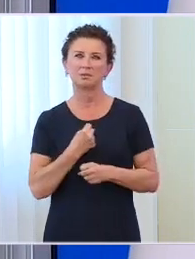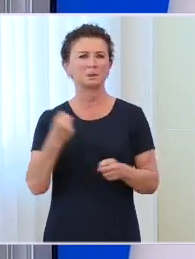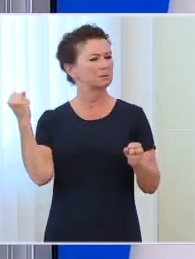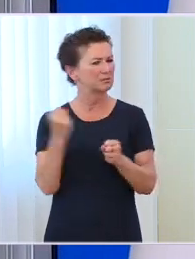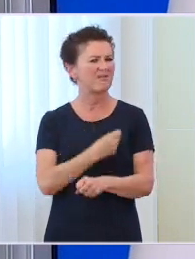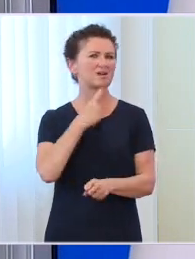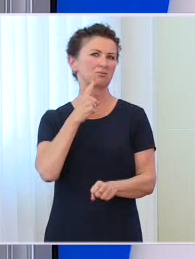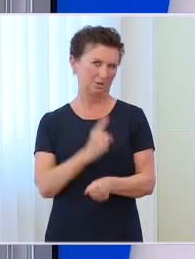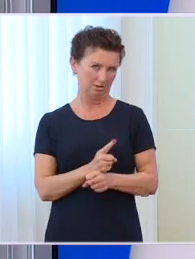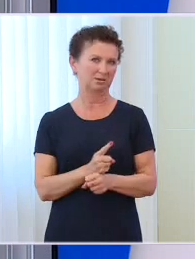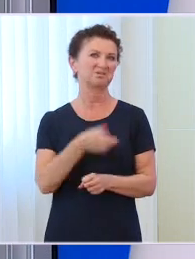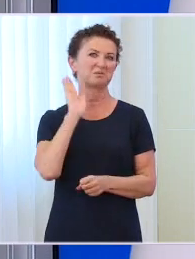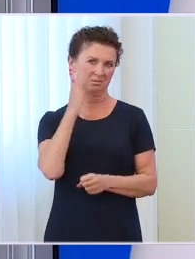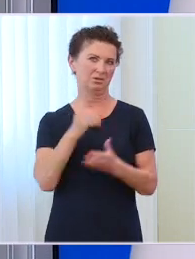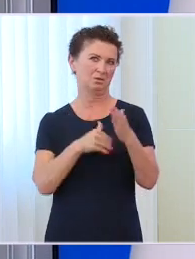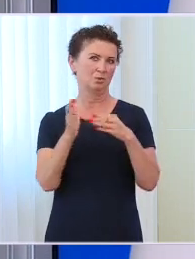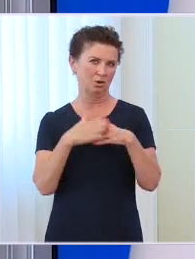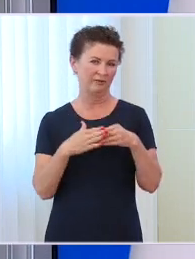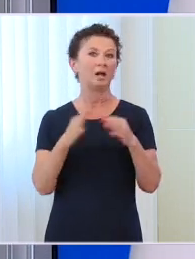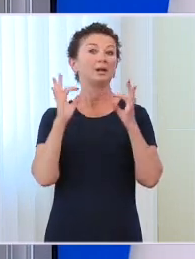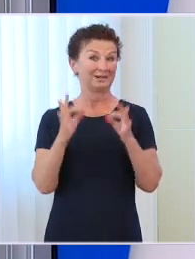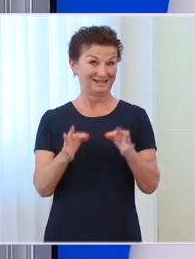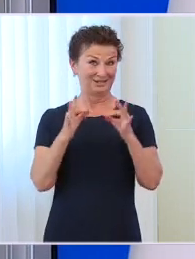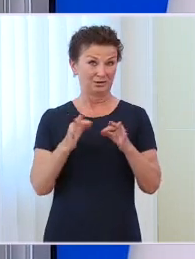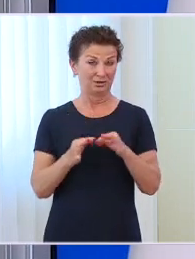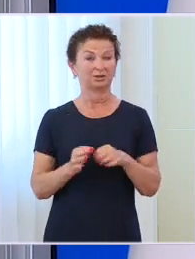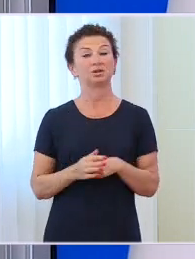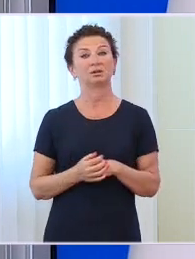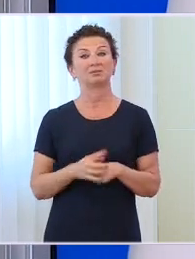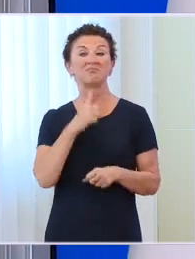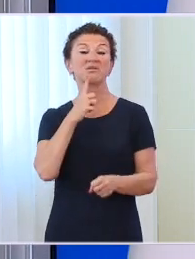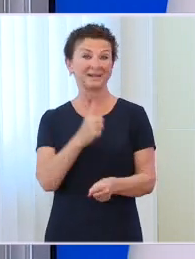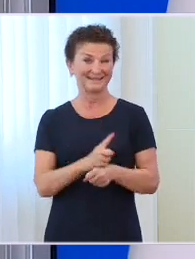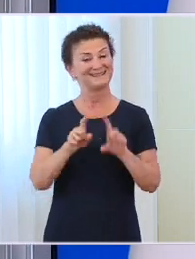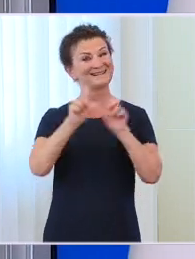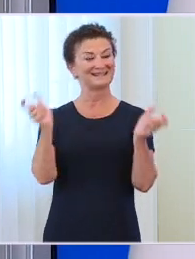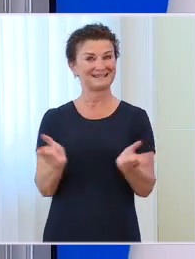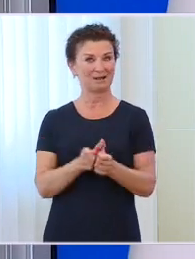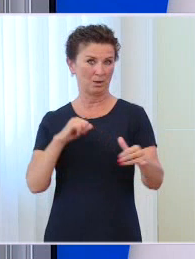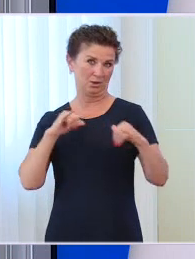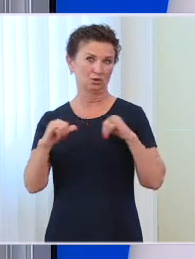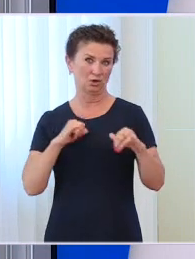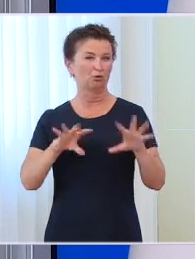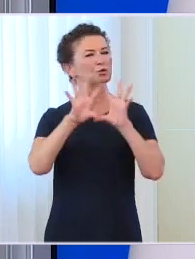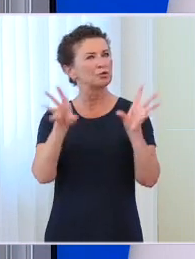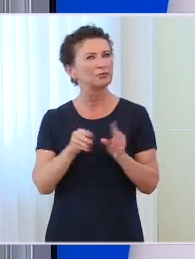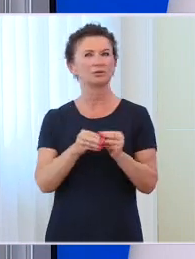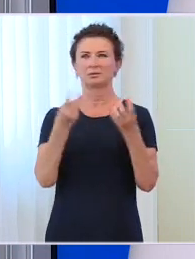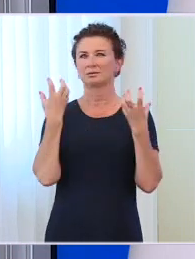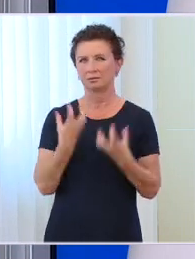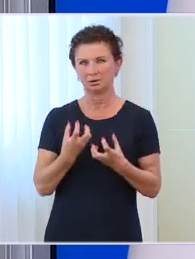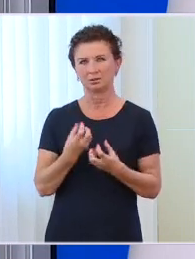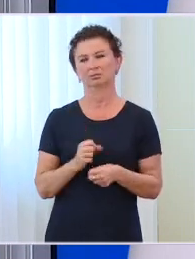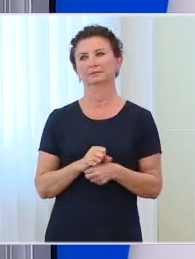i dzisiejszą uchwałę Rady Ministrów wszystkim ministrom, że jednogłośnie podjęli decyzję o przeznaczeniu